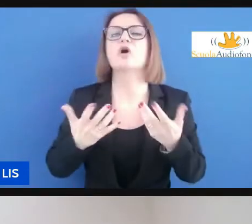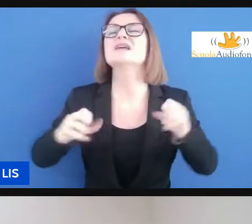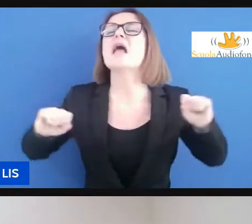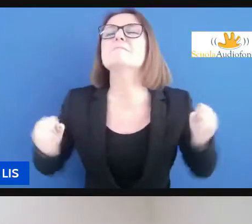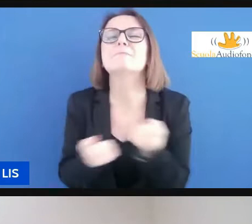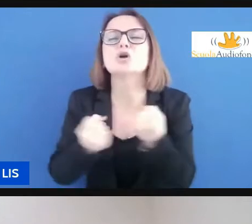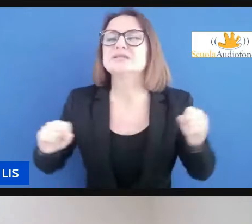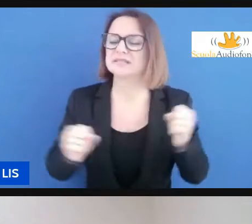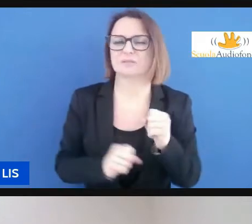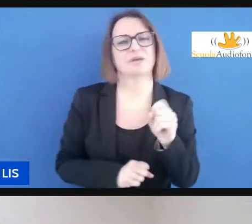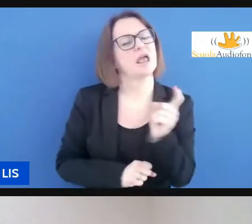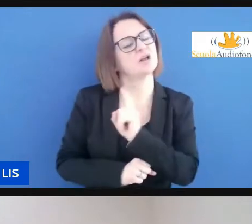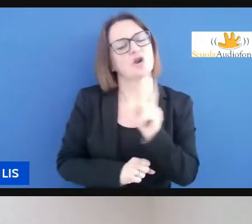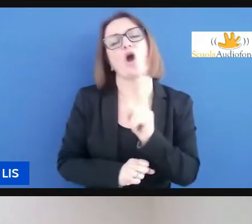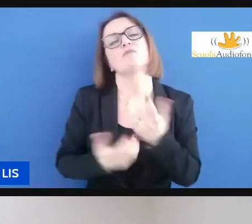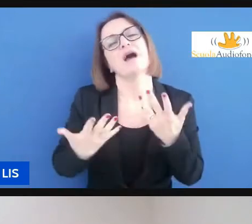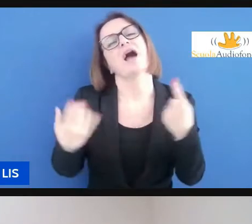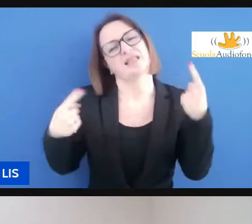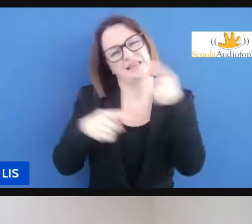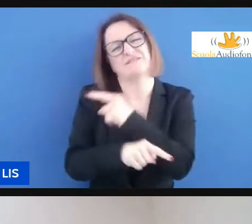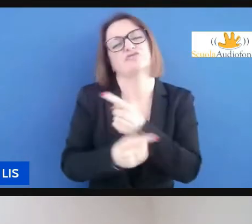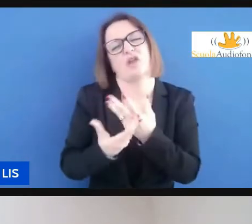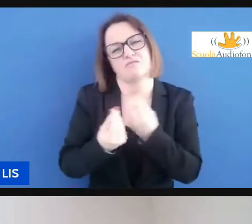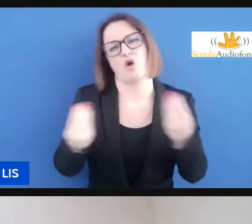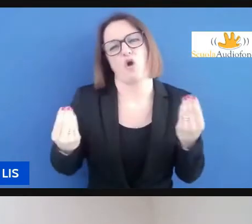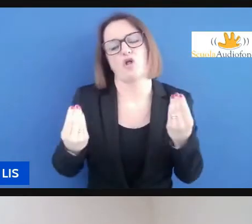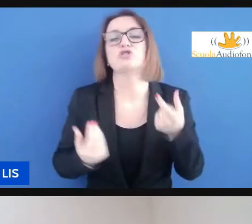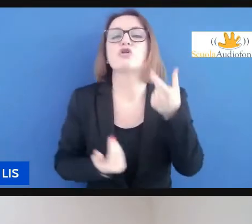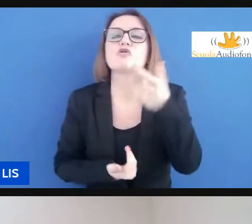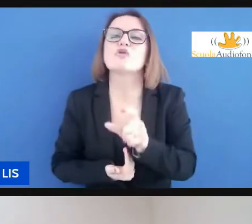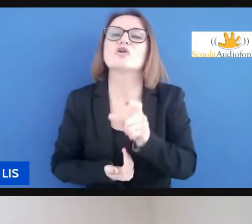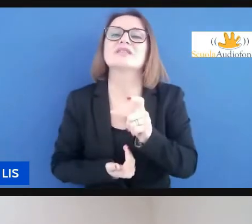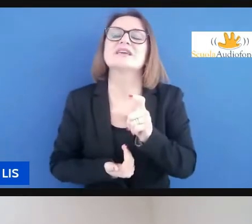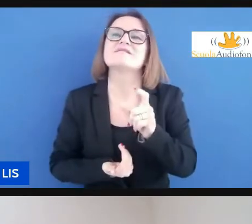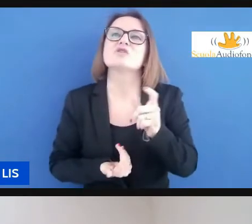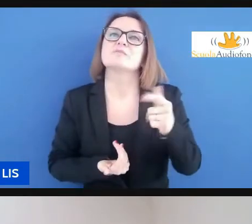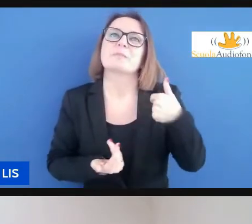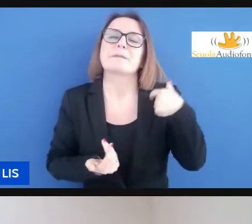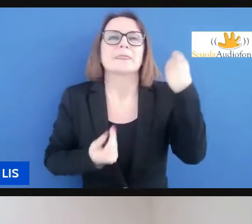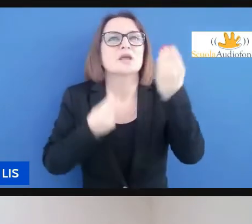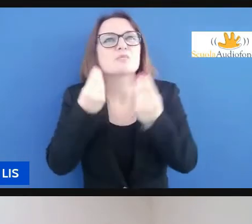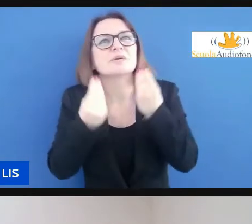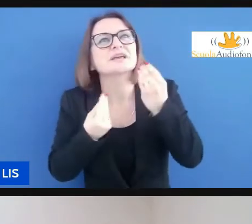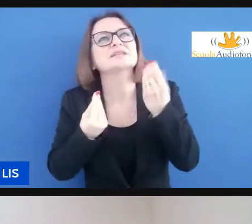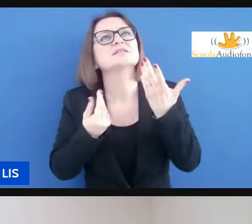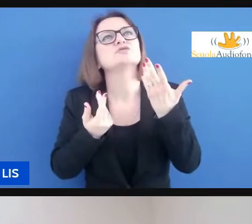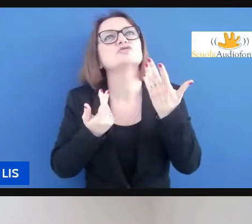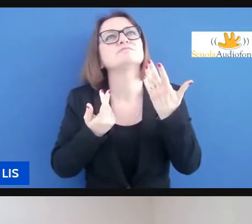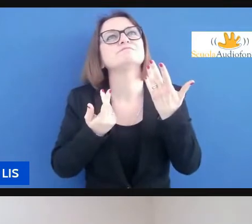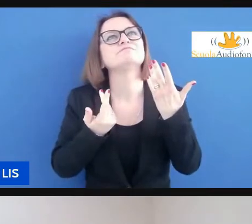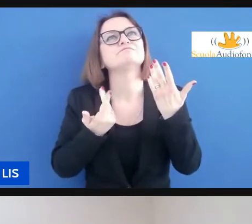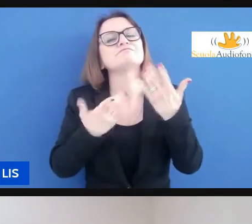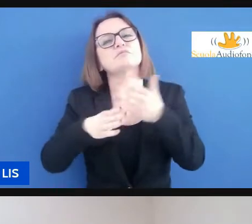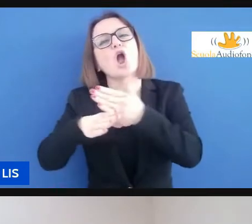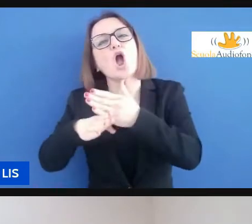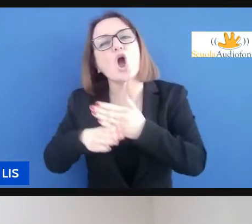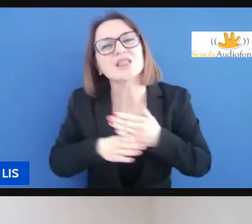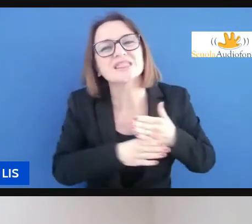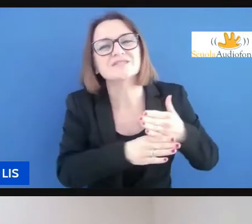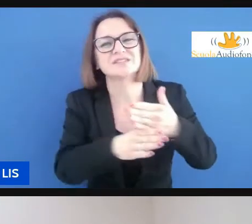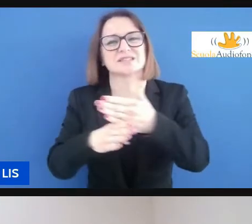sicuramente una condivisione una un